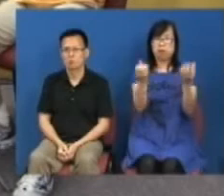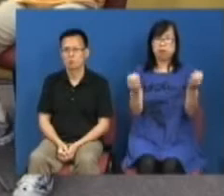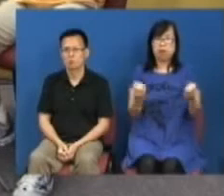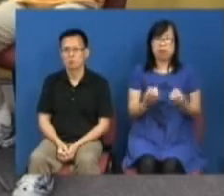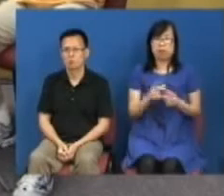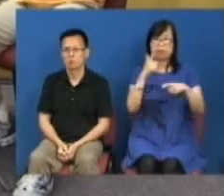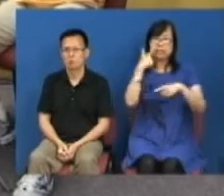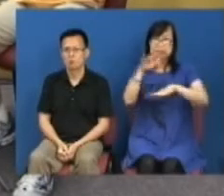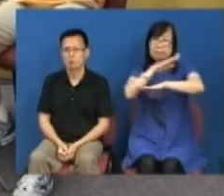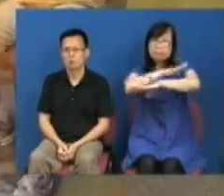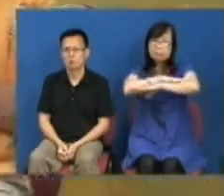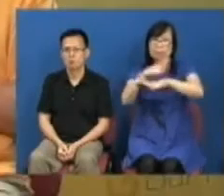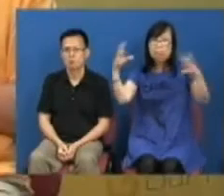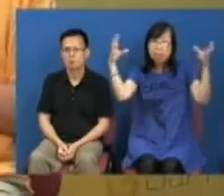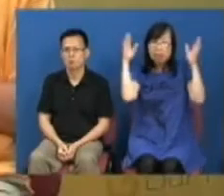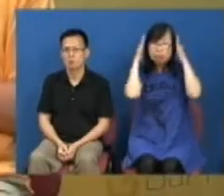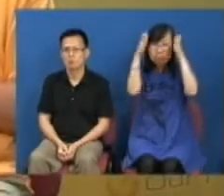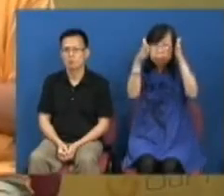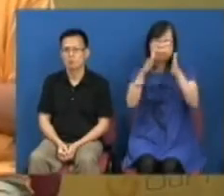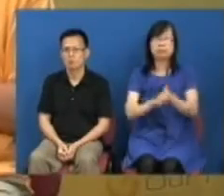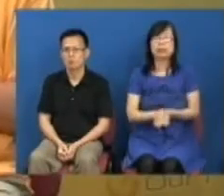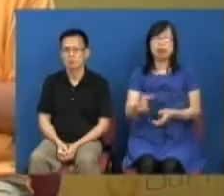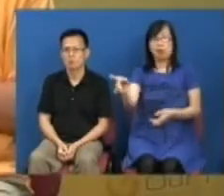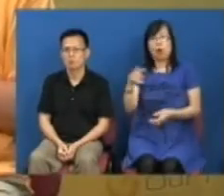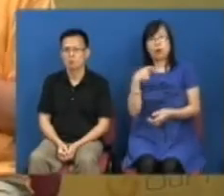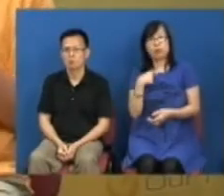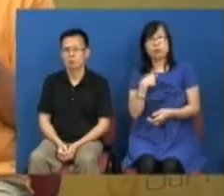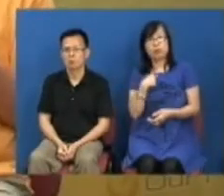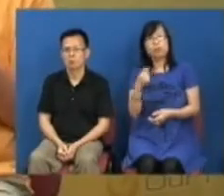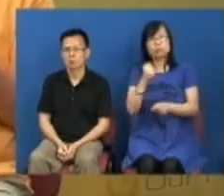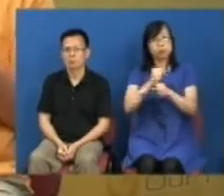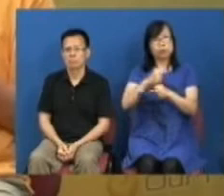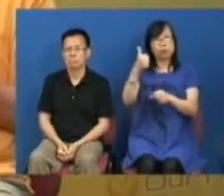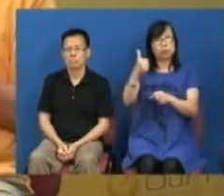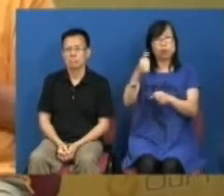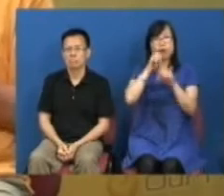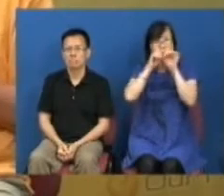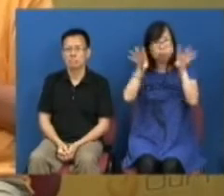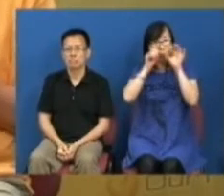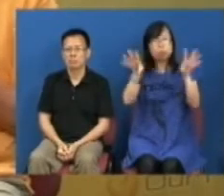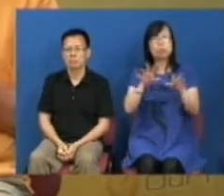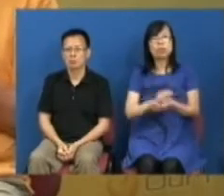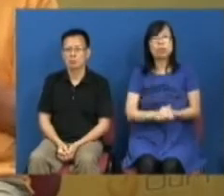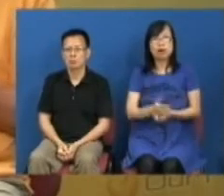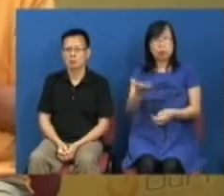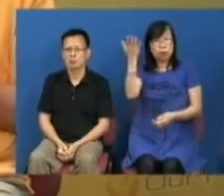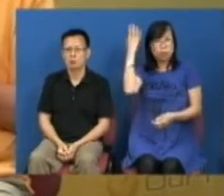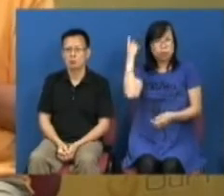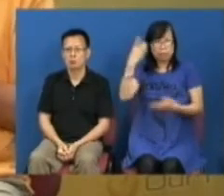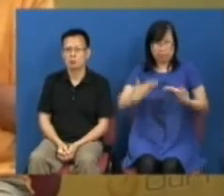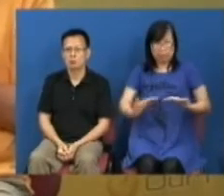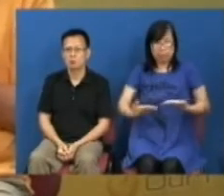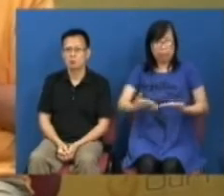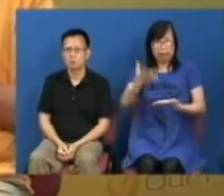聚焦我认我们尽量去做好我们的宣传例如昨天今天